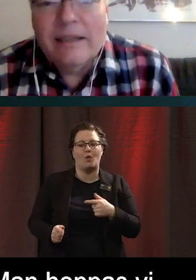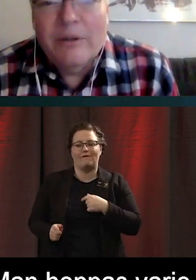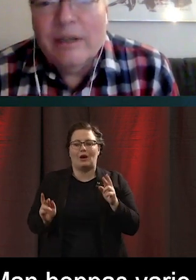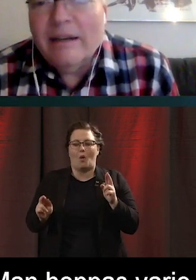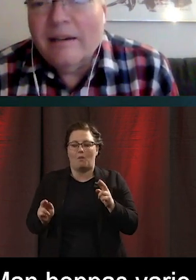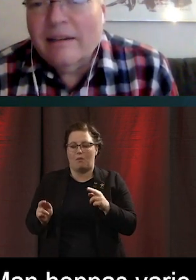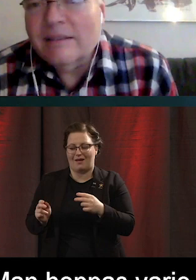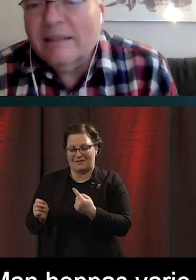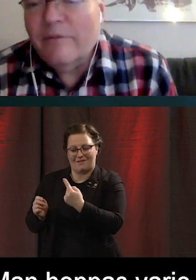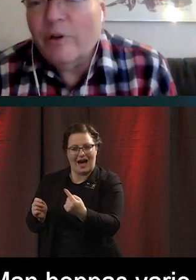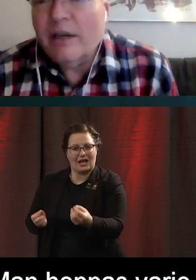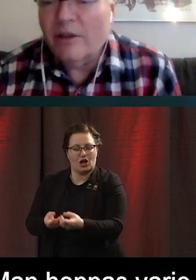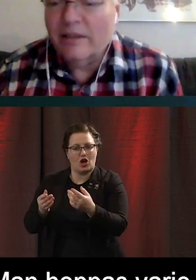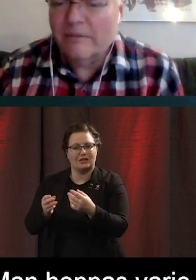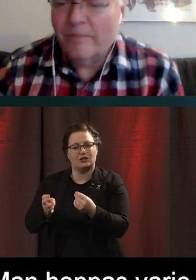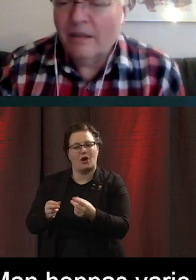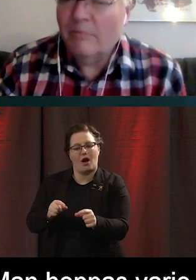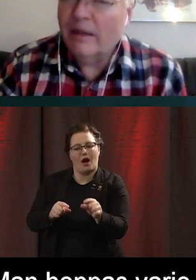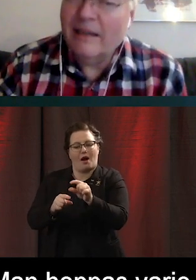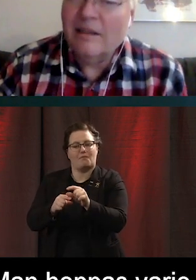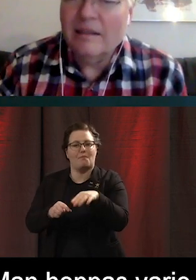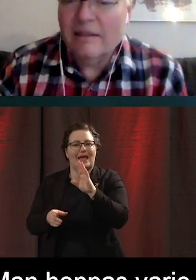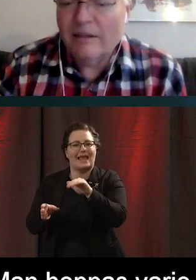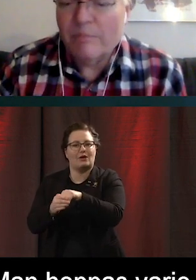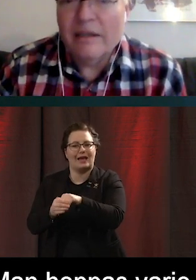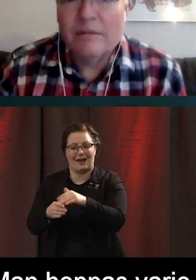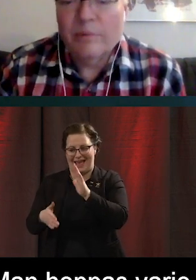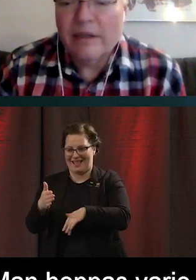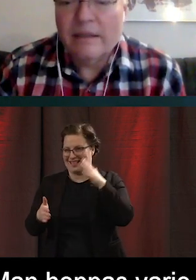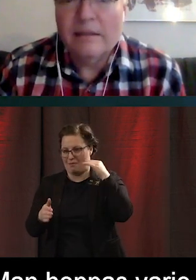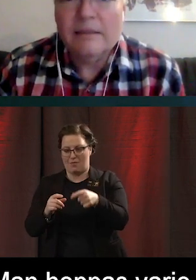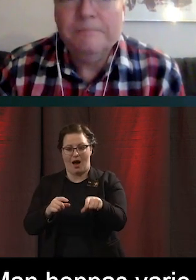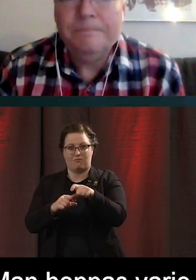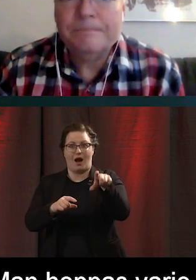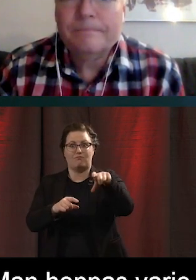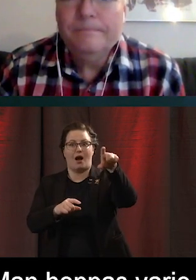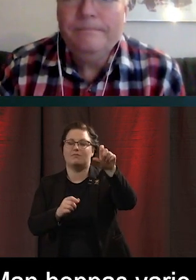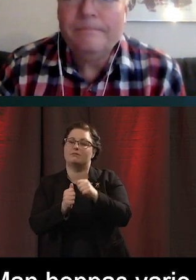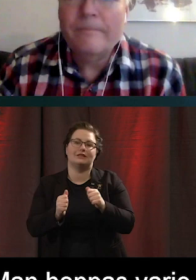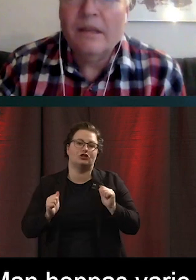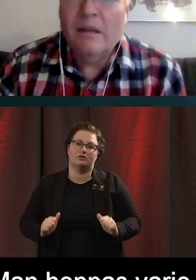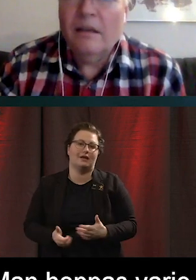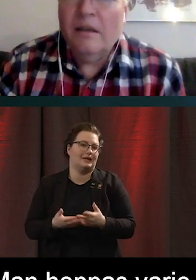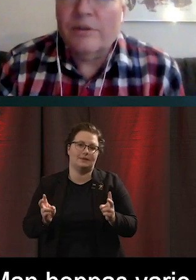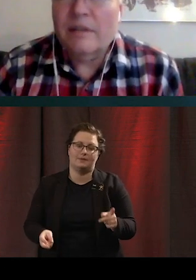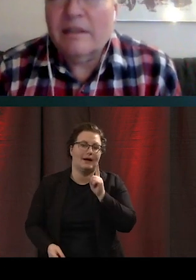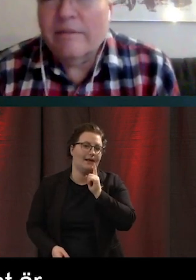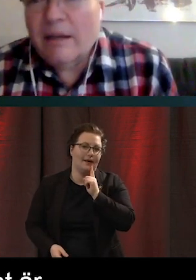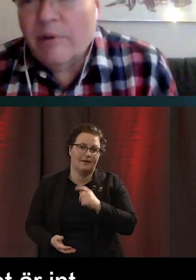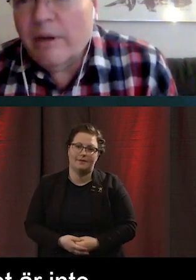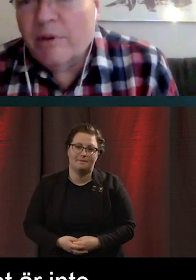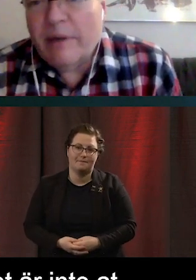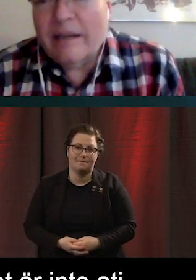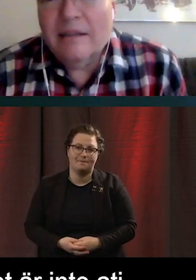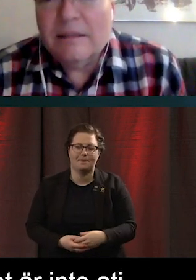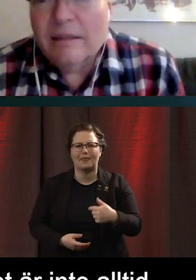lite mer inkluderande än den förra lösningen. Men det är inte alltid det på det sättet. Och så tänkte jag att